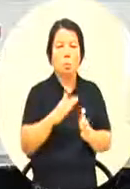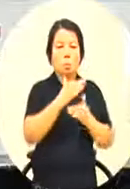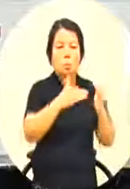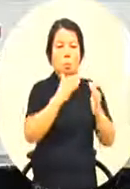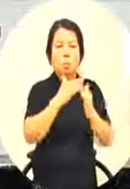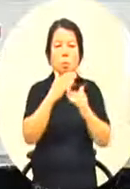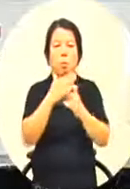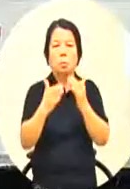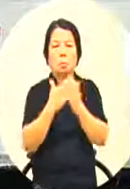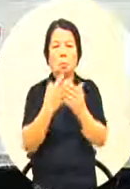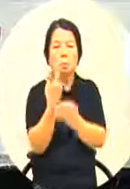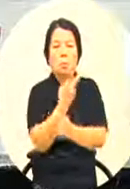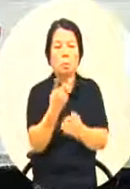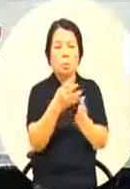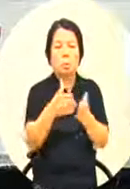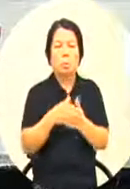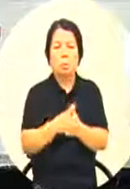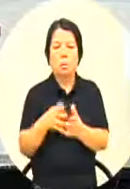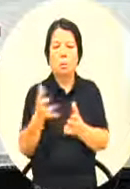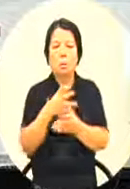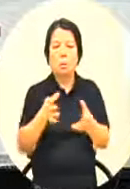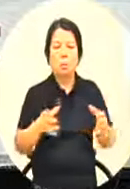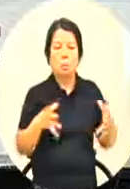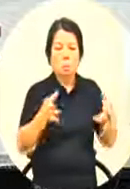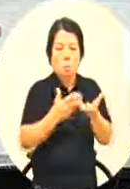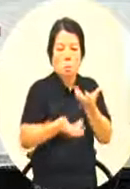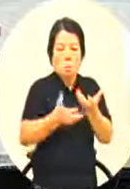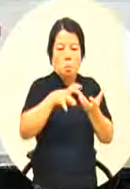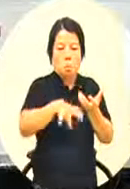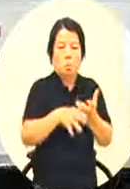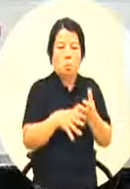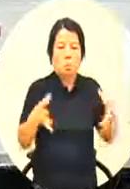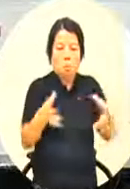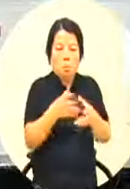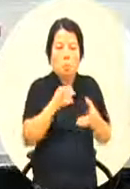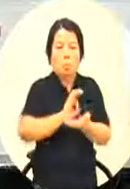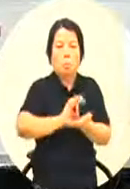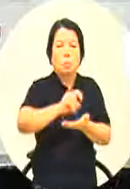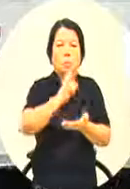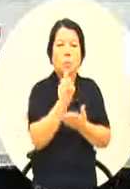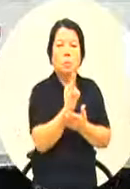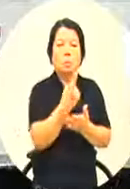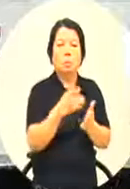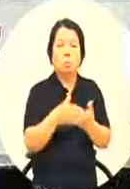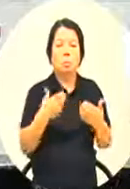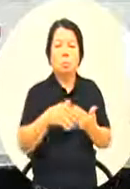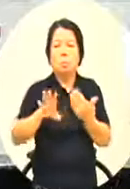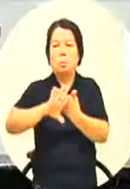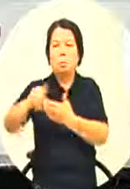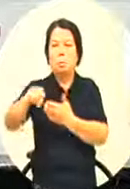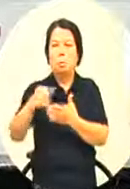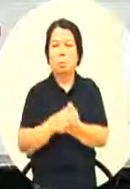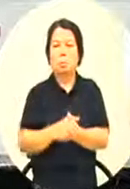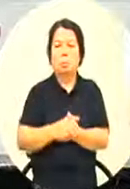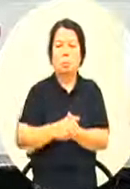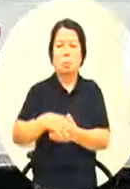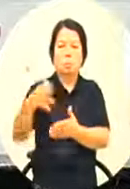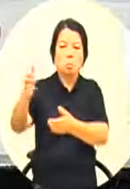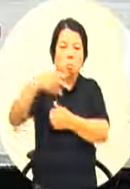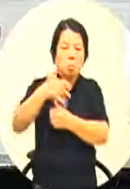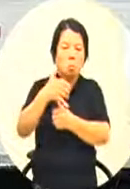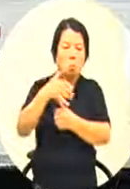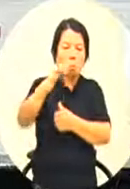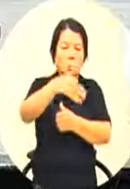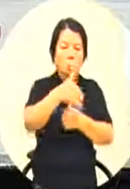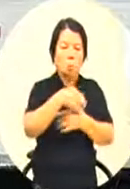然后共同使用一个厨房用这种方式不要再去外教这么大的这个量我们平常在办